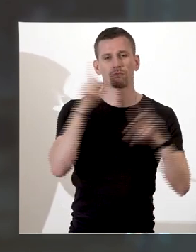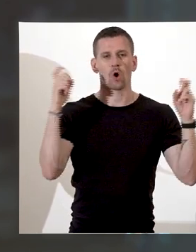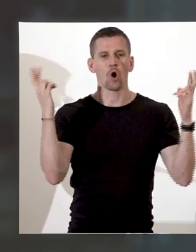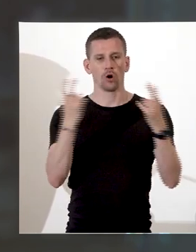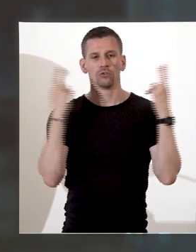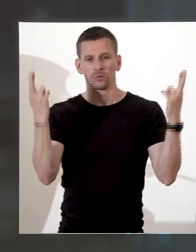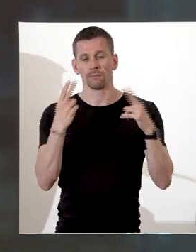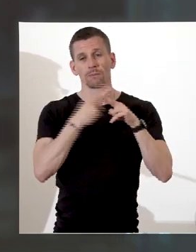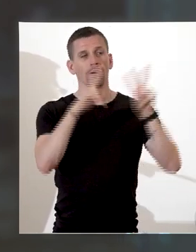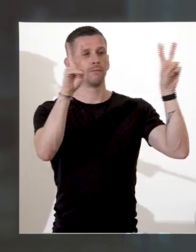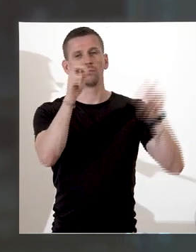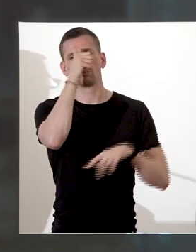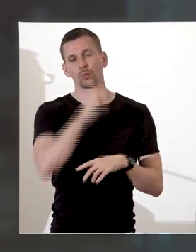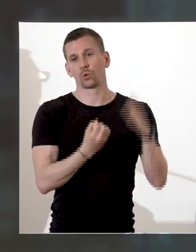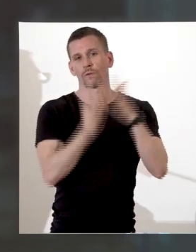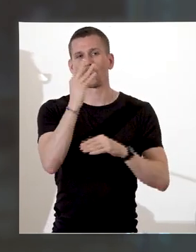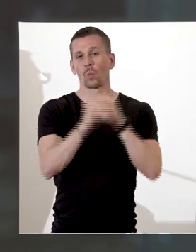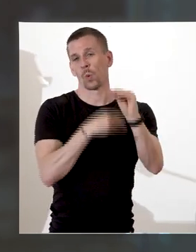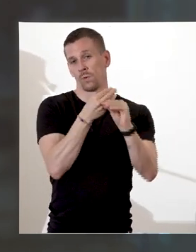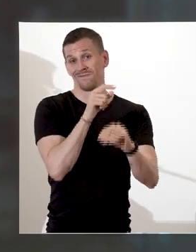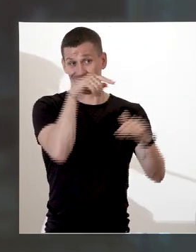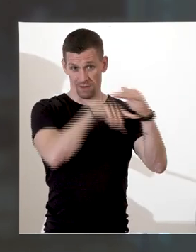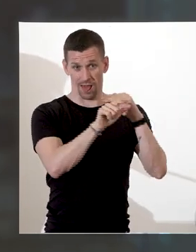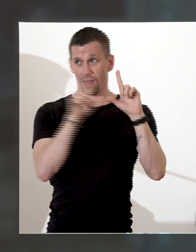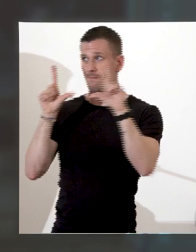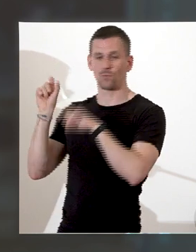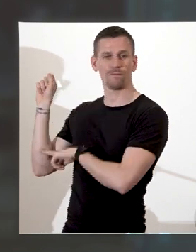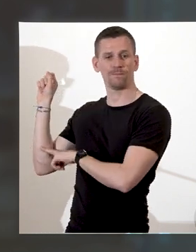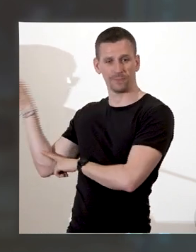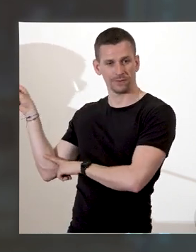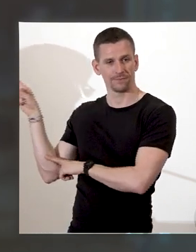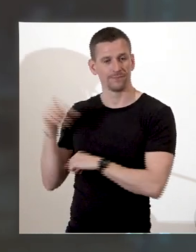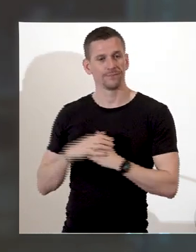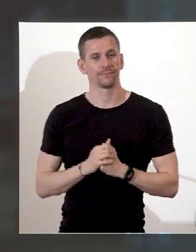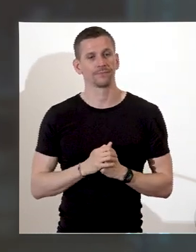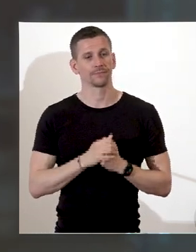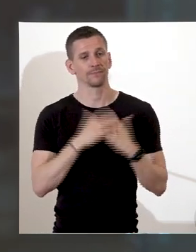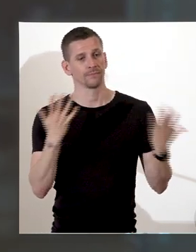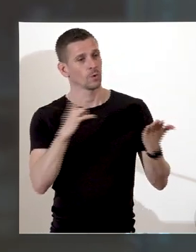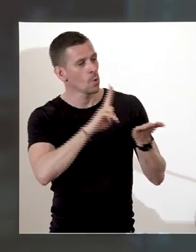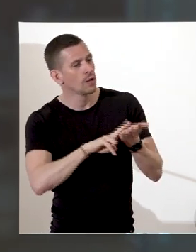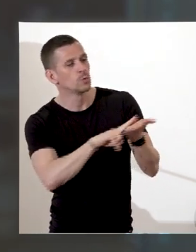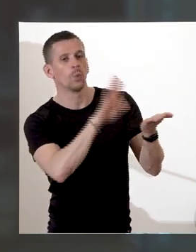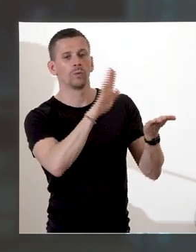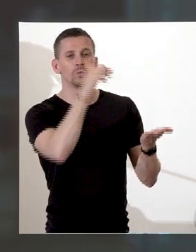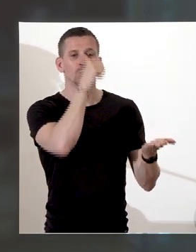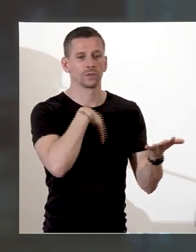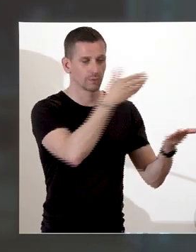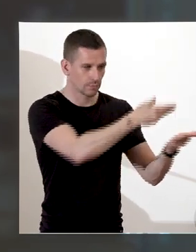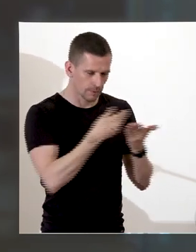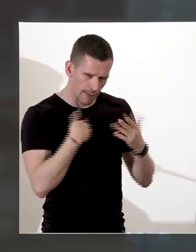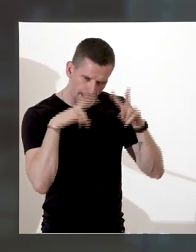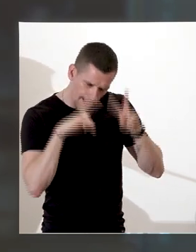consacré à la traite et à l'esclavage dans les collections de ce musée, dossier disponible sur le site internet de cette